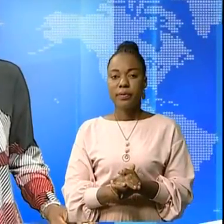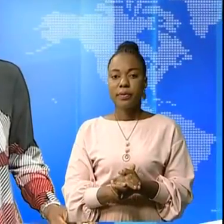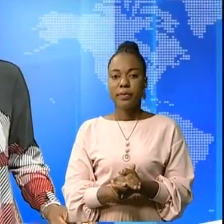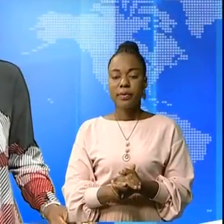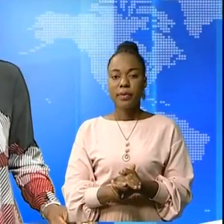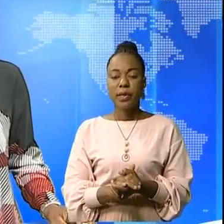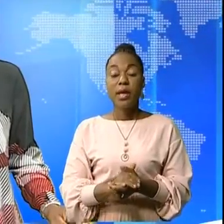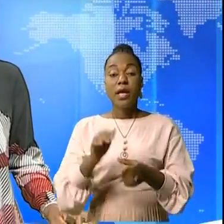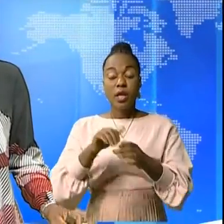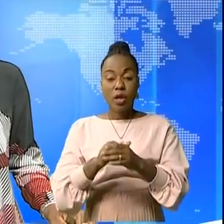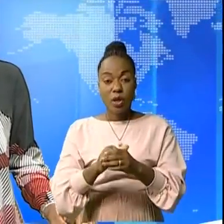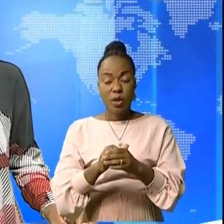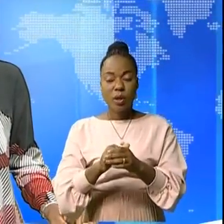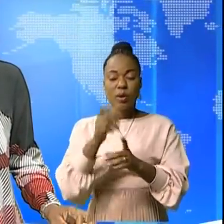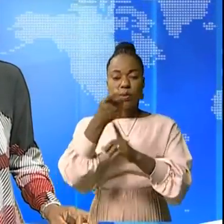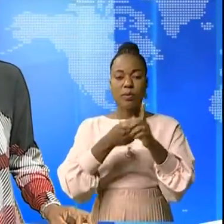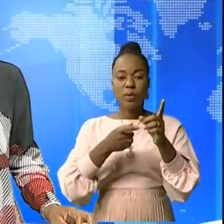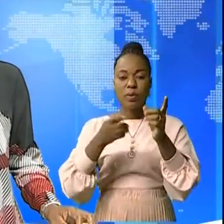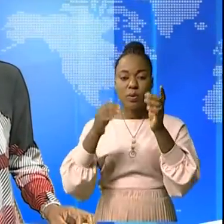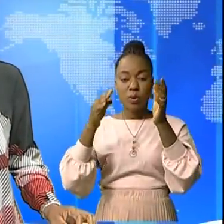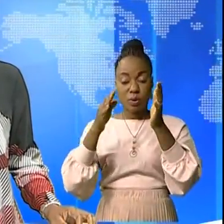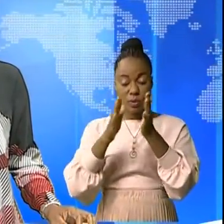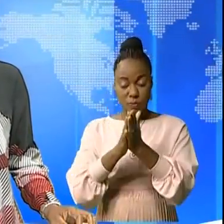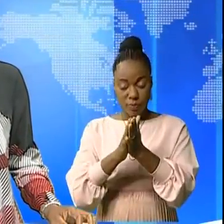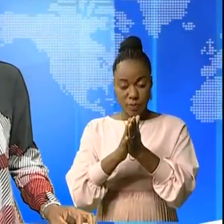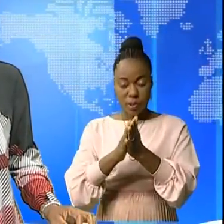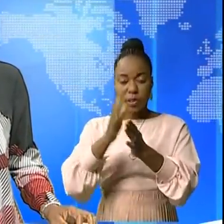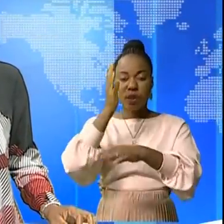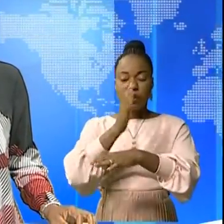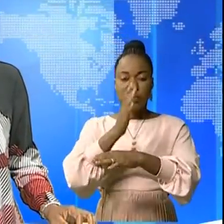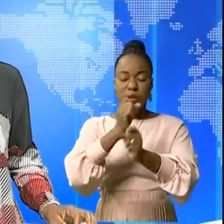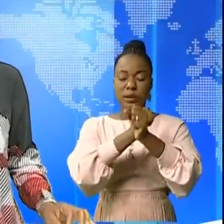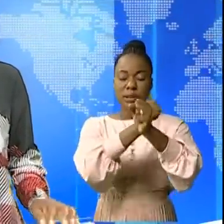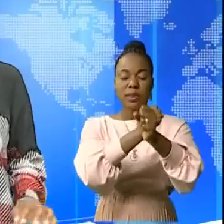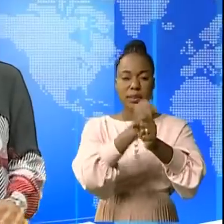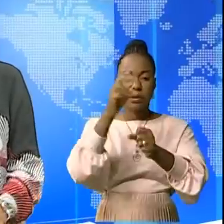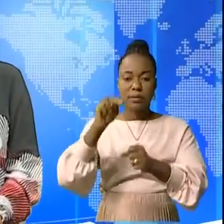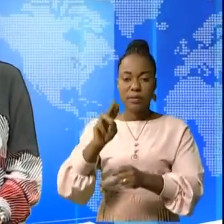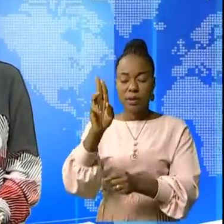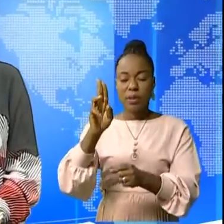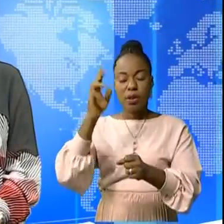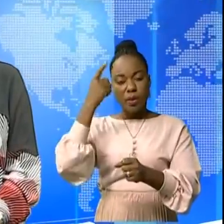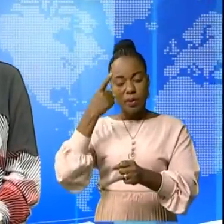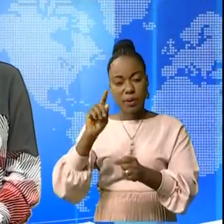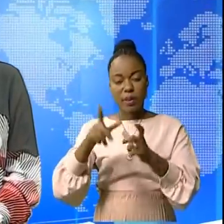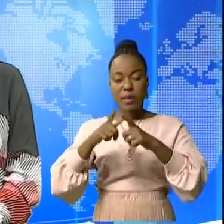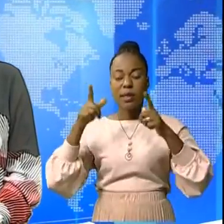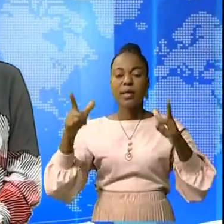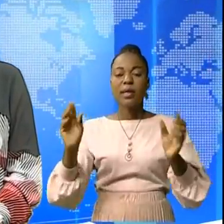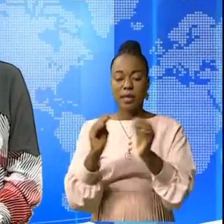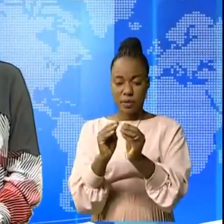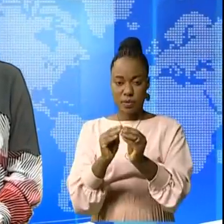C'est en octobre prochain que va se tenir le Conseil de sécurité des Nations Unies, en prévision de cette grande